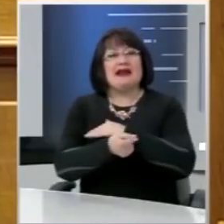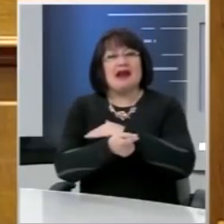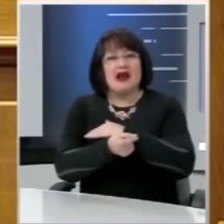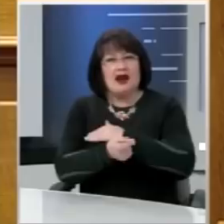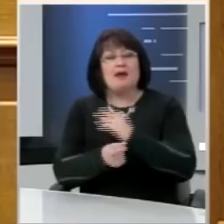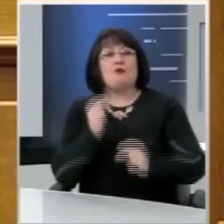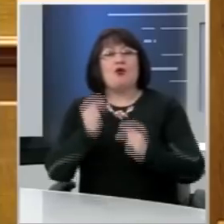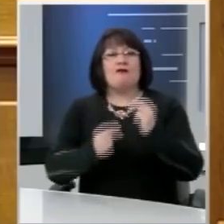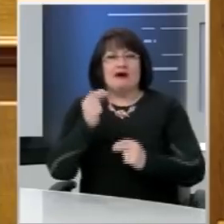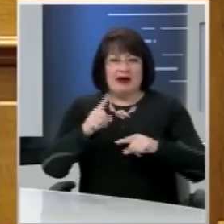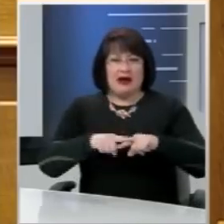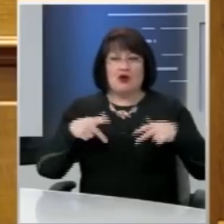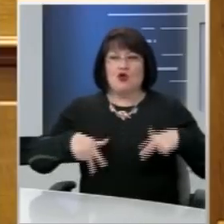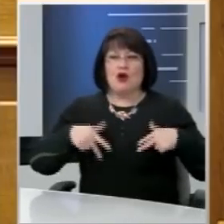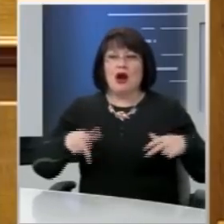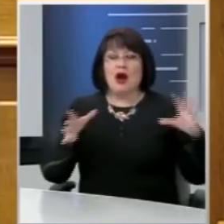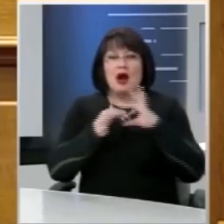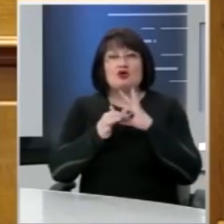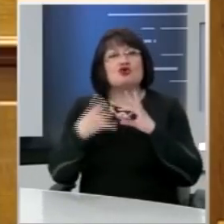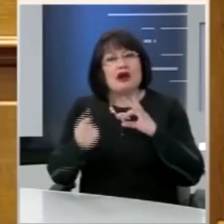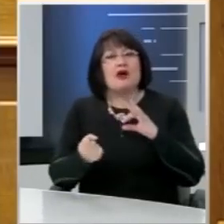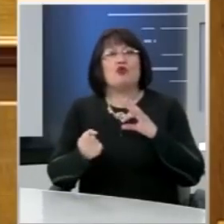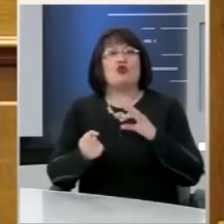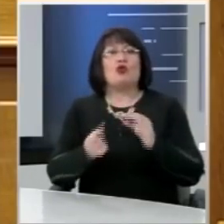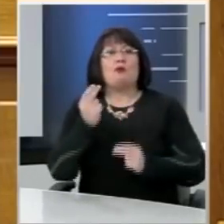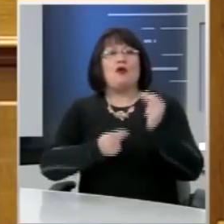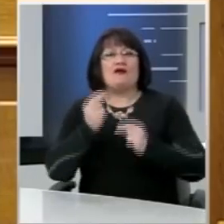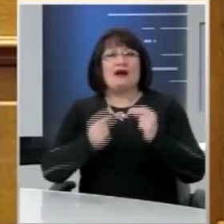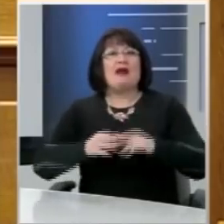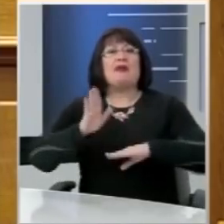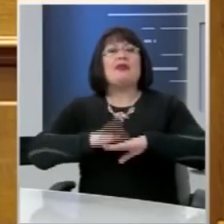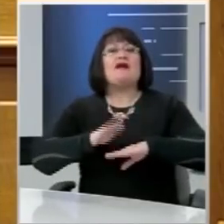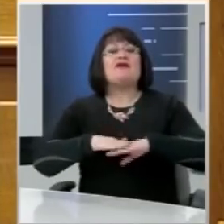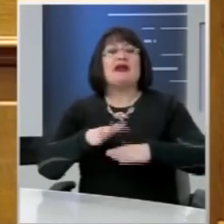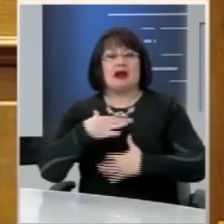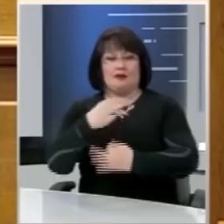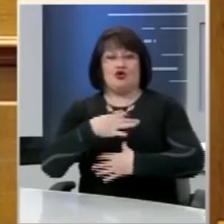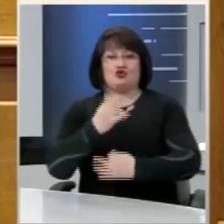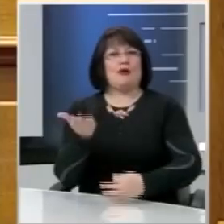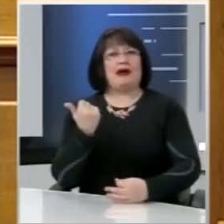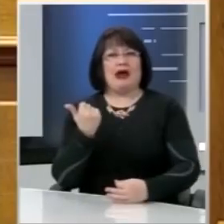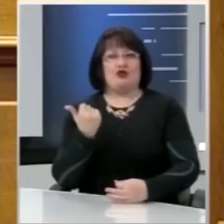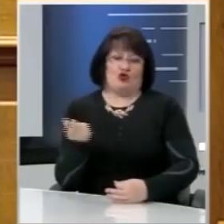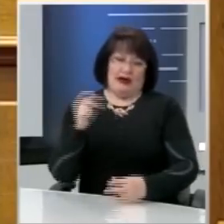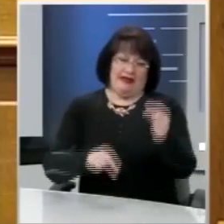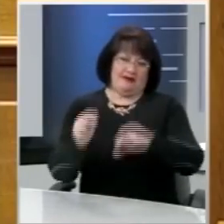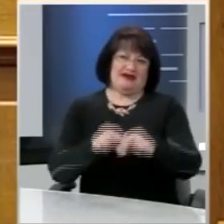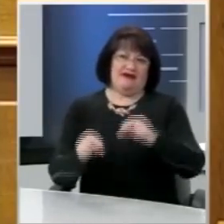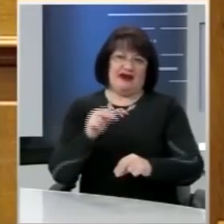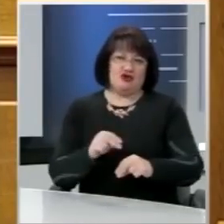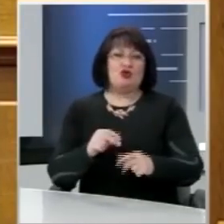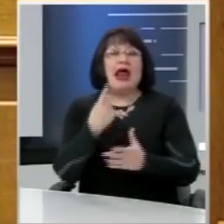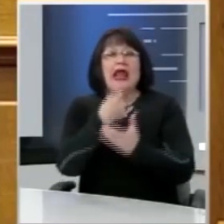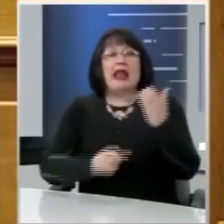σχέση τους με το ελληνικό κράτος δεν οφείλονται σε έλλειμμα εκπροσώπησης. Οφείλονται κυρίως σε